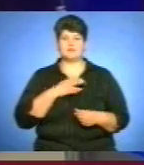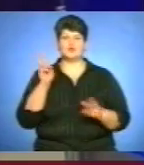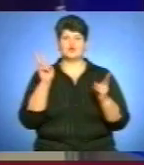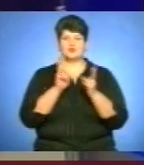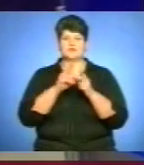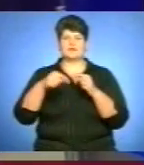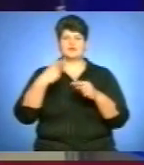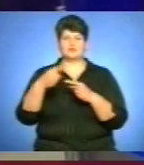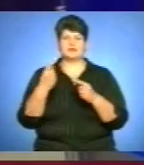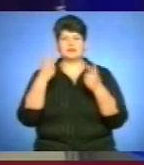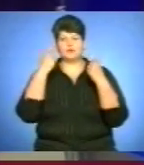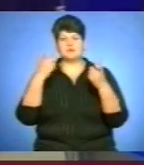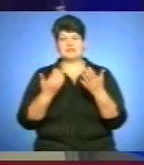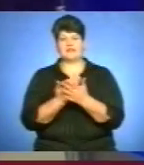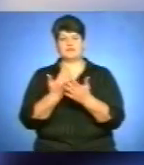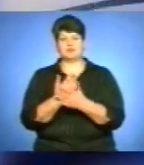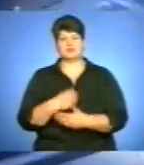наступних інформаційних випусках.